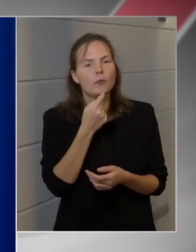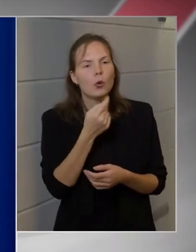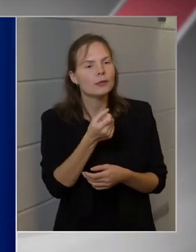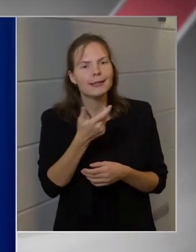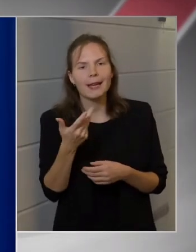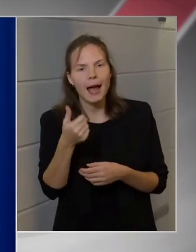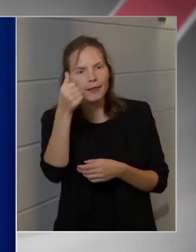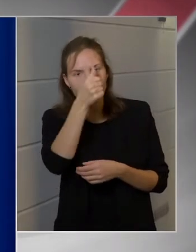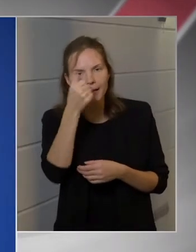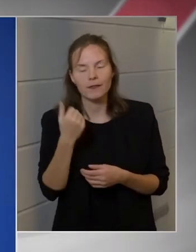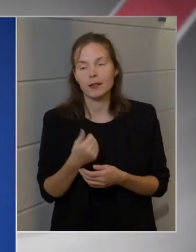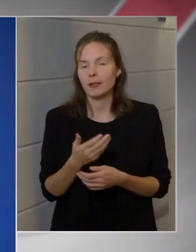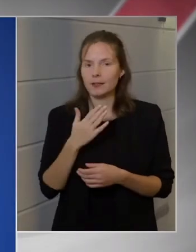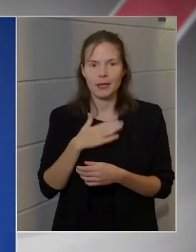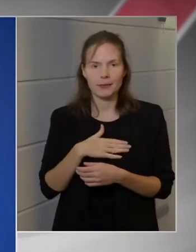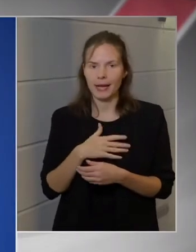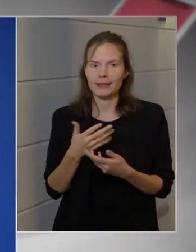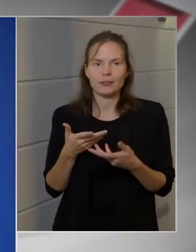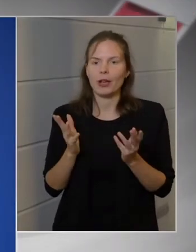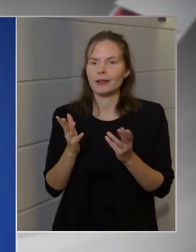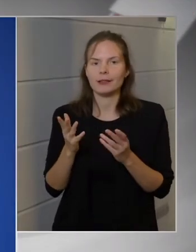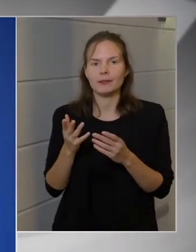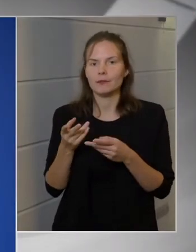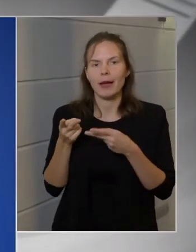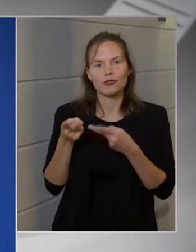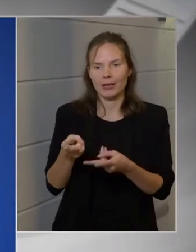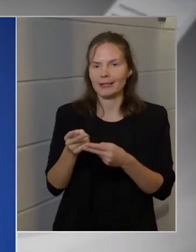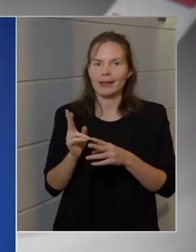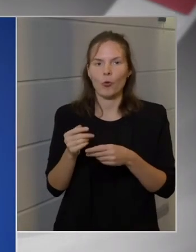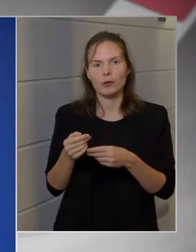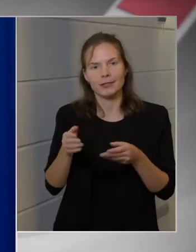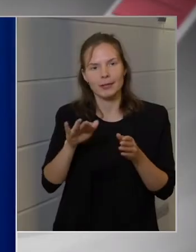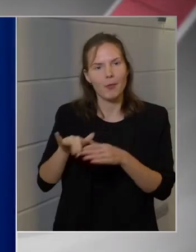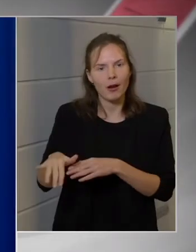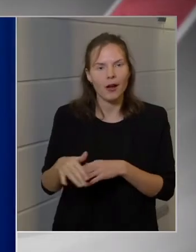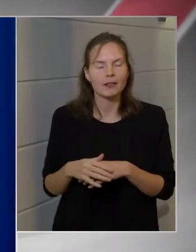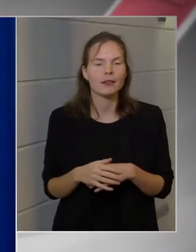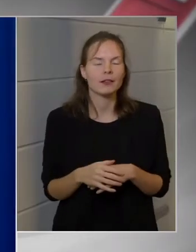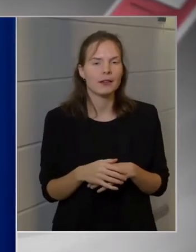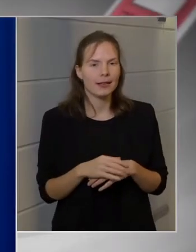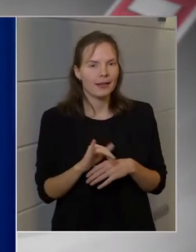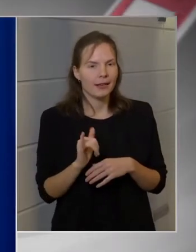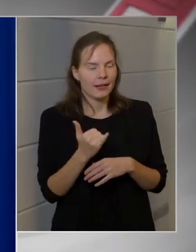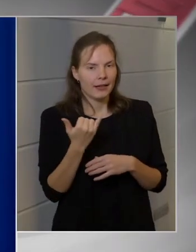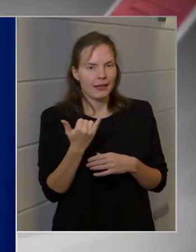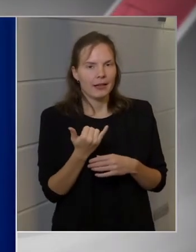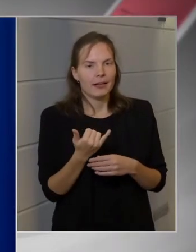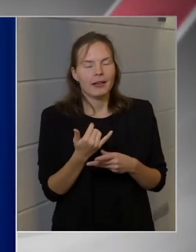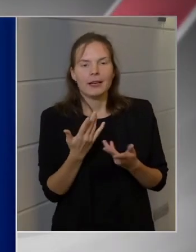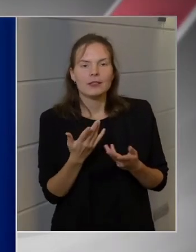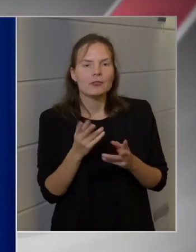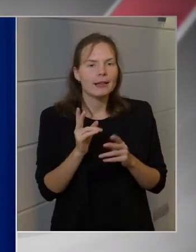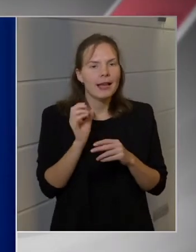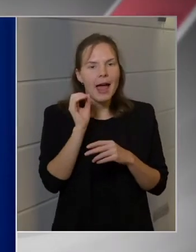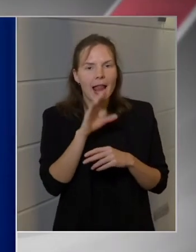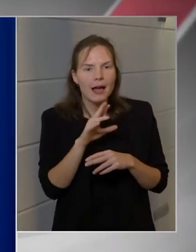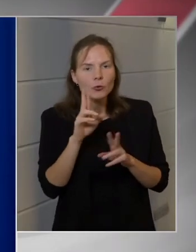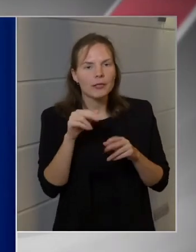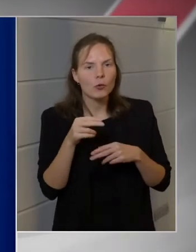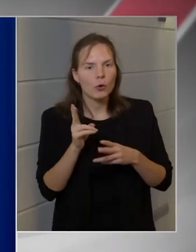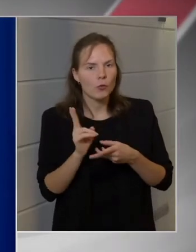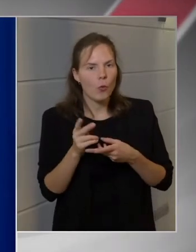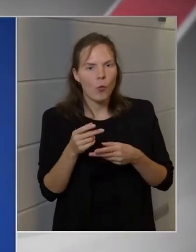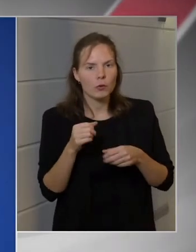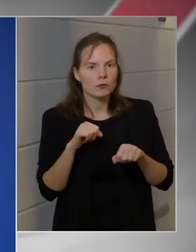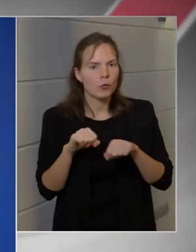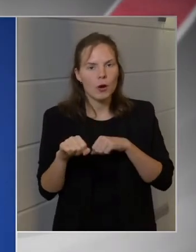Mondaná néhány nevet? Nem szeretnék senkit megsérteni, az, hogy kihagyom. És értő lenne számukra, hogyha elárulná róluk, hogy a kormánynak annak